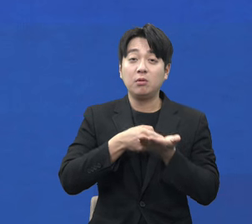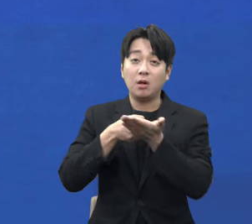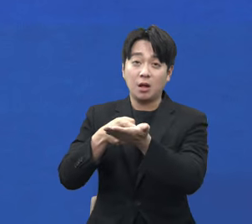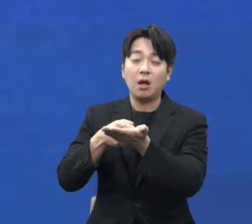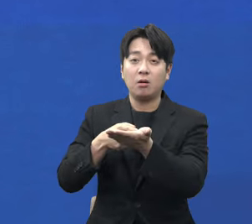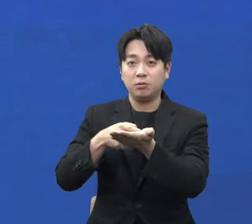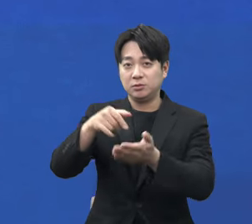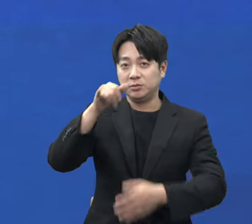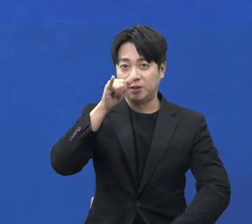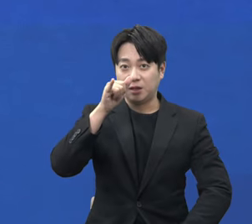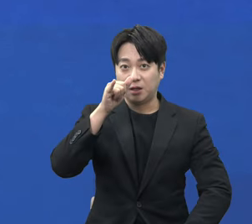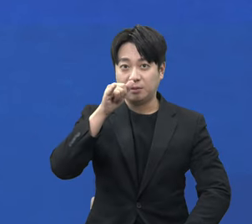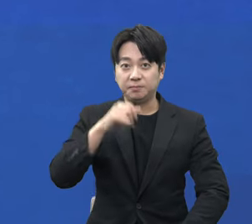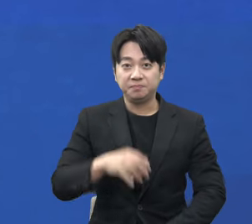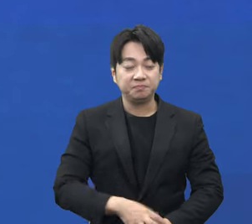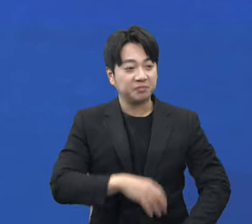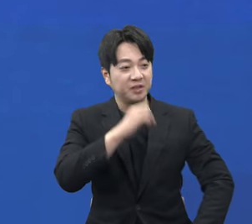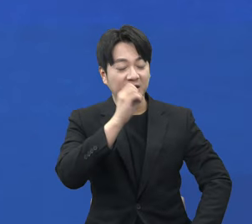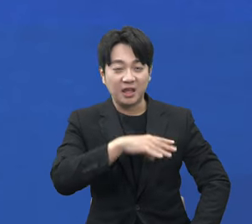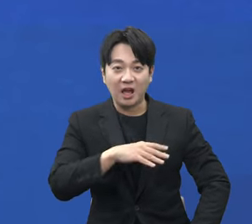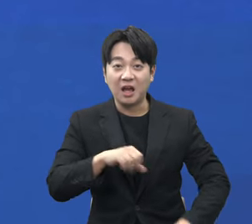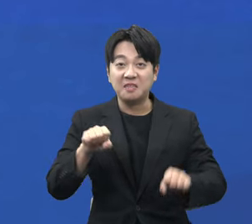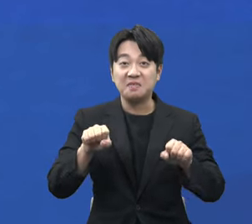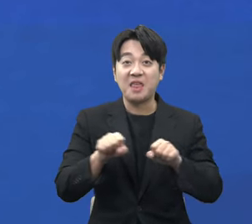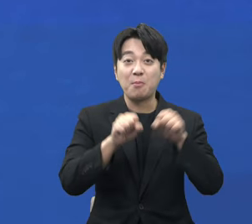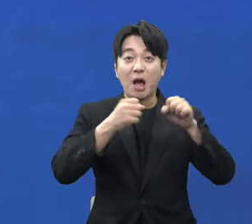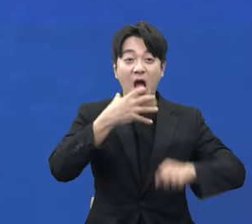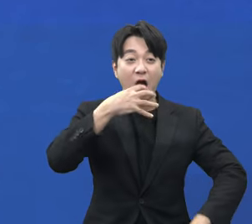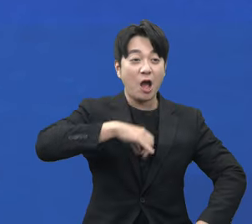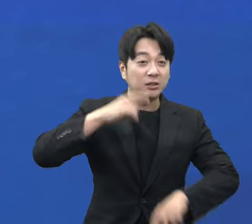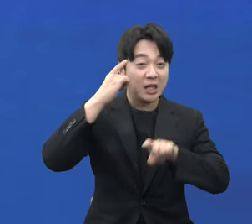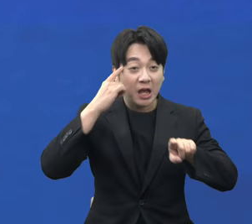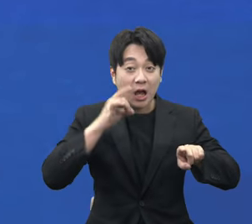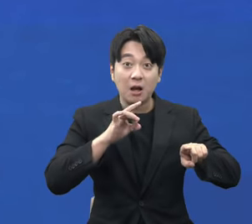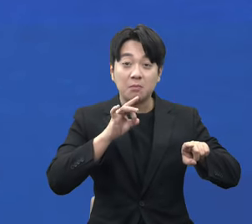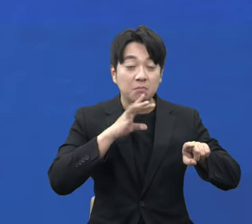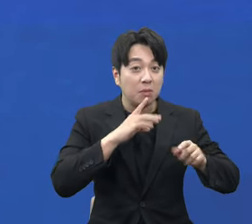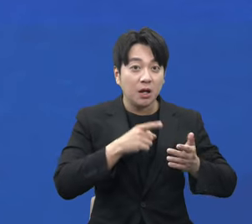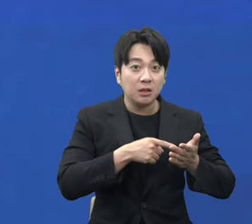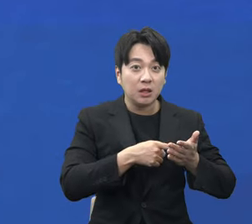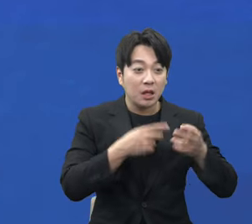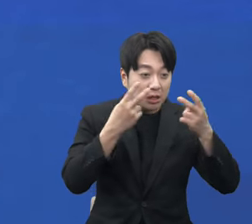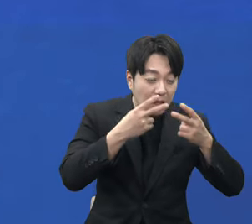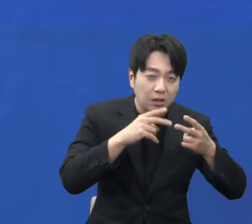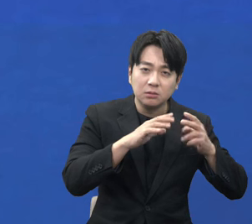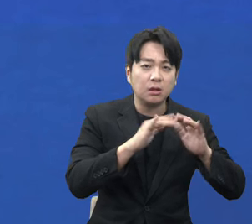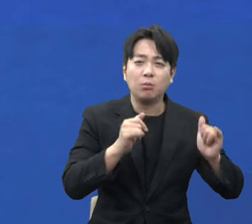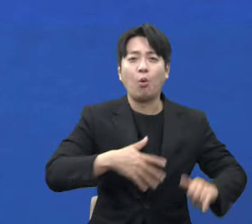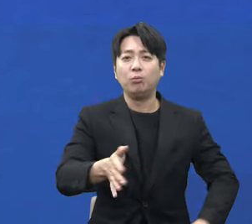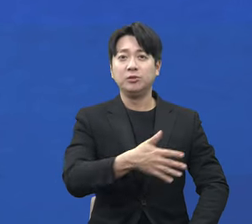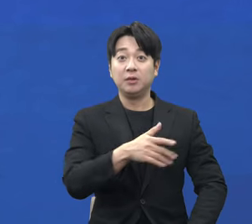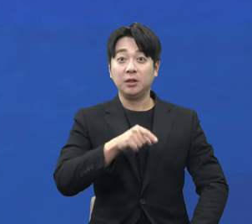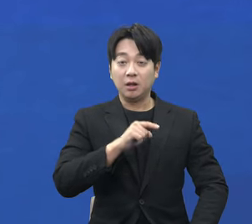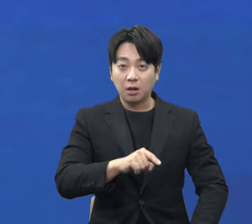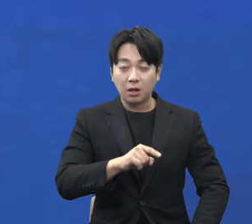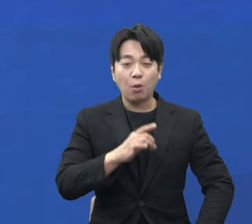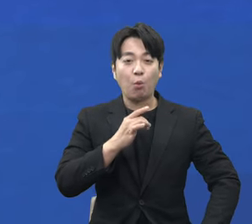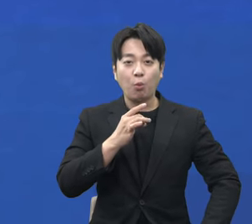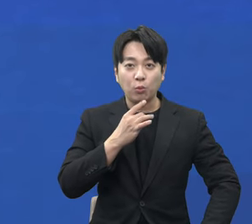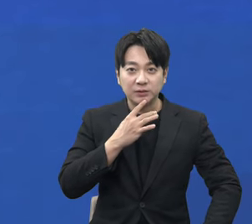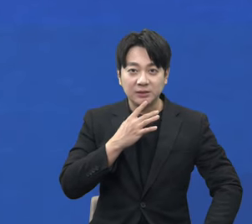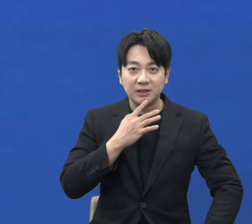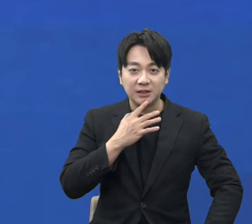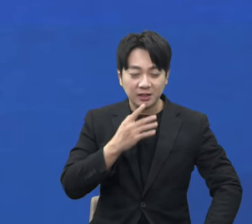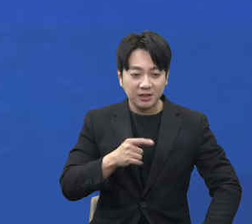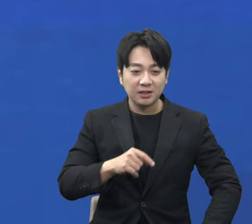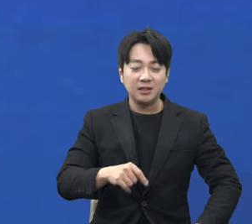없습니다. 그저 내가 농사짓는 이 물건이 소비자들의 귀한 먹거리가 되길 바라고 이 물건 팔아 내 아이의